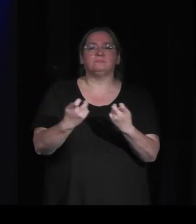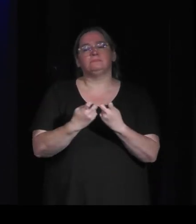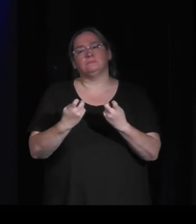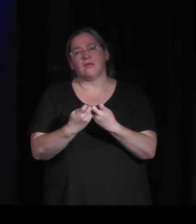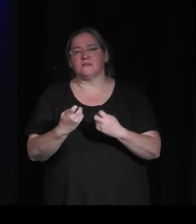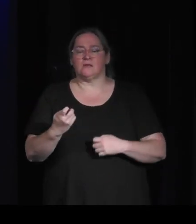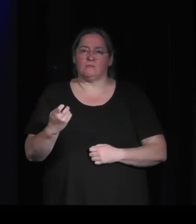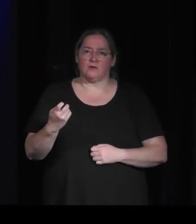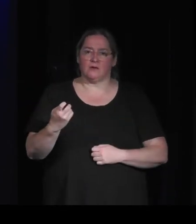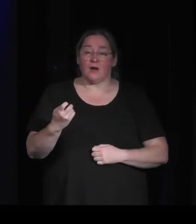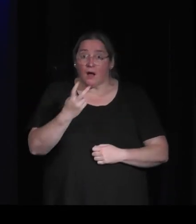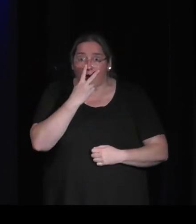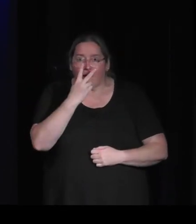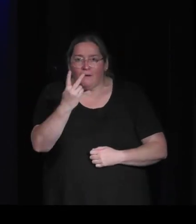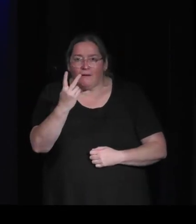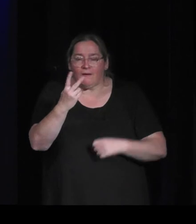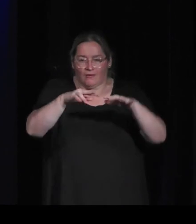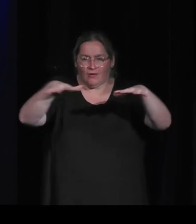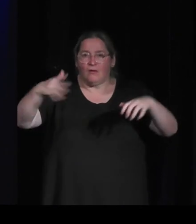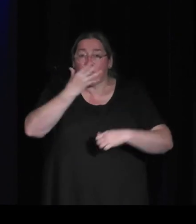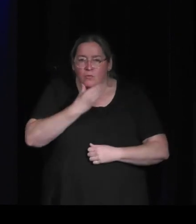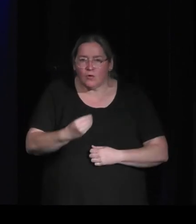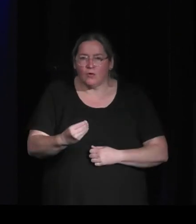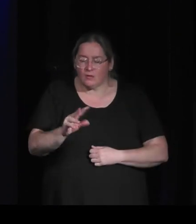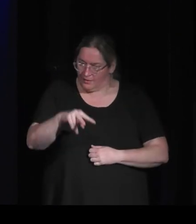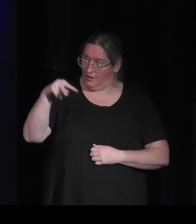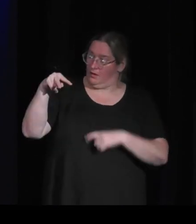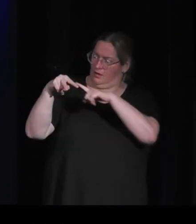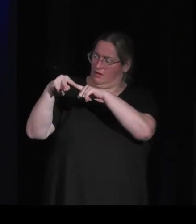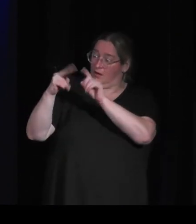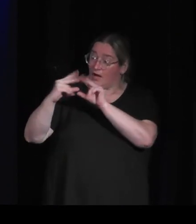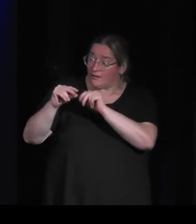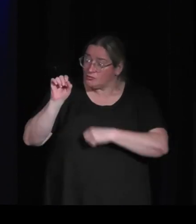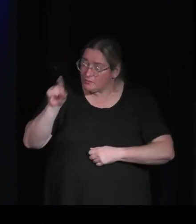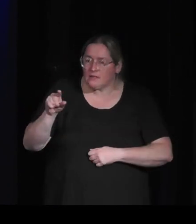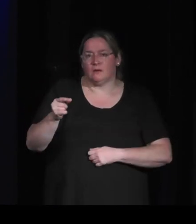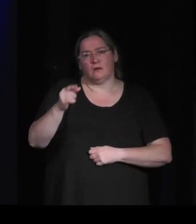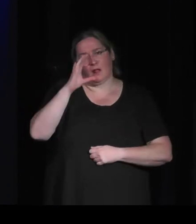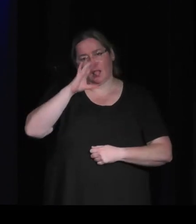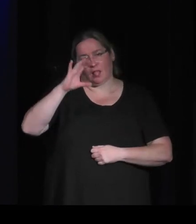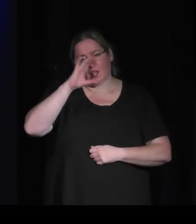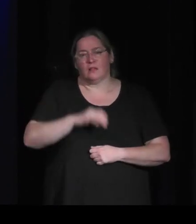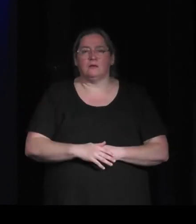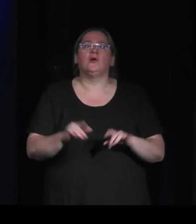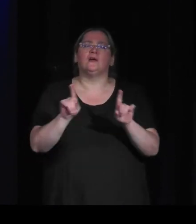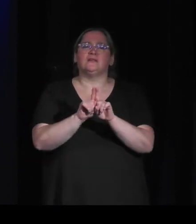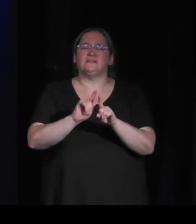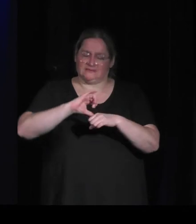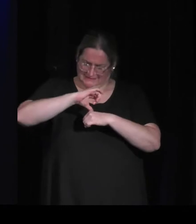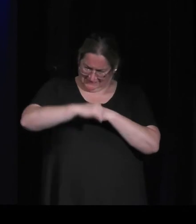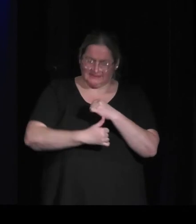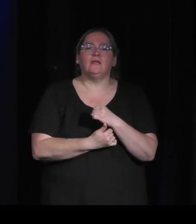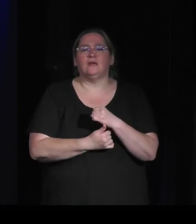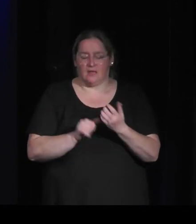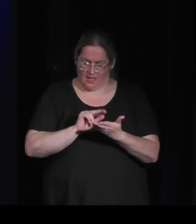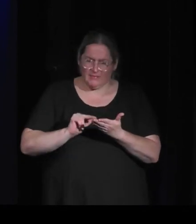sont superbes, ça, en plus, c'est original. Voilà, donc on va chercher ces choses-là et l'aquarelle est vraiment quelque chose aussi, je n pas